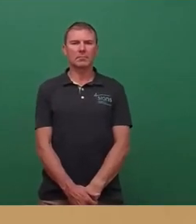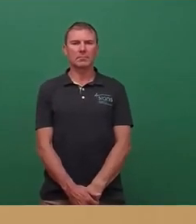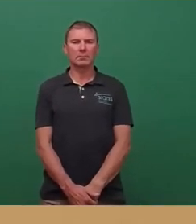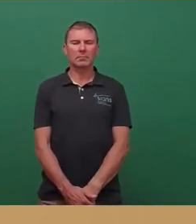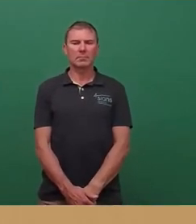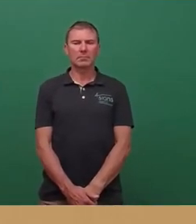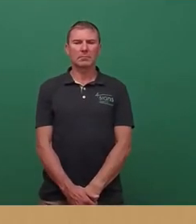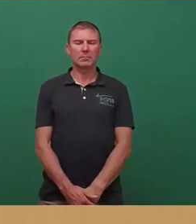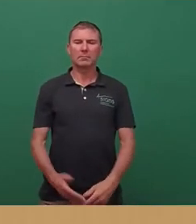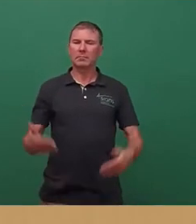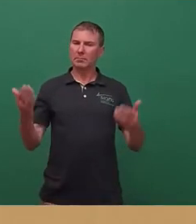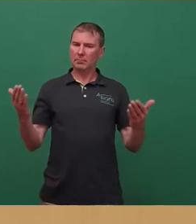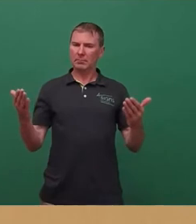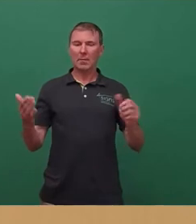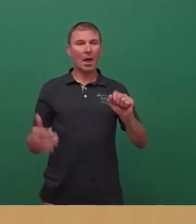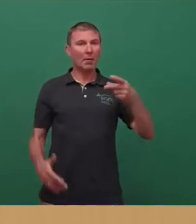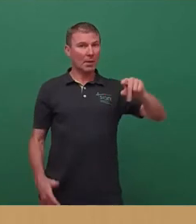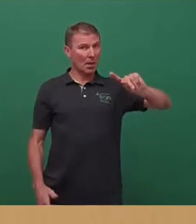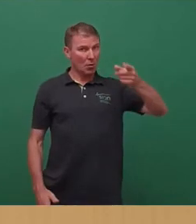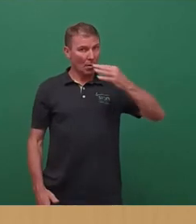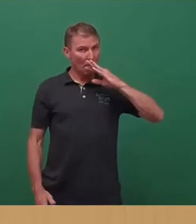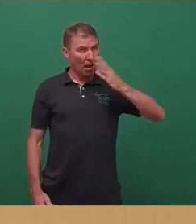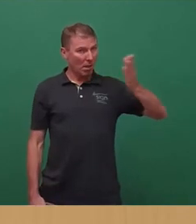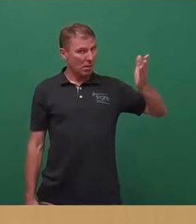Wird AfD nochmal das Wort gewünscht?